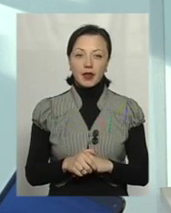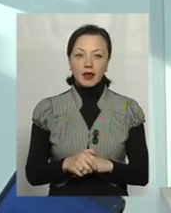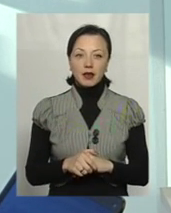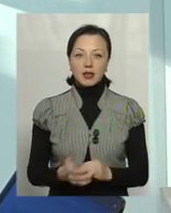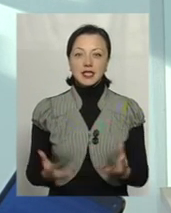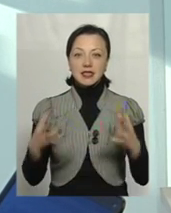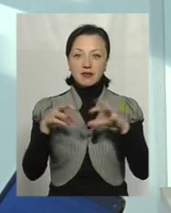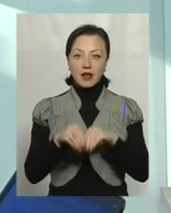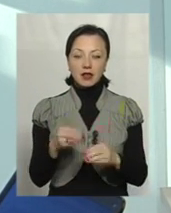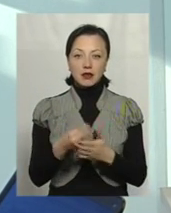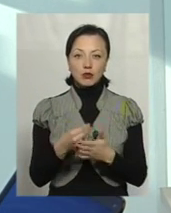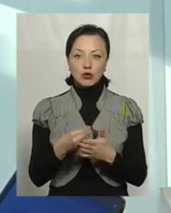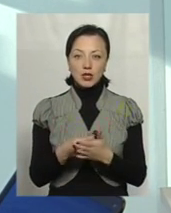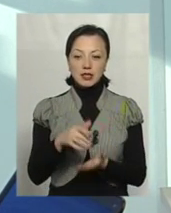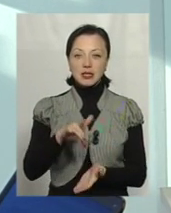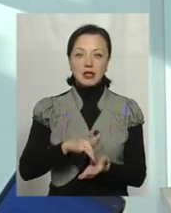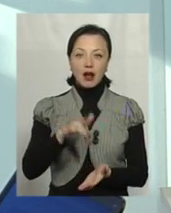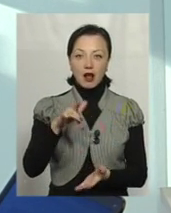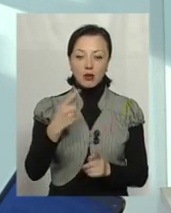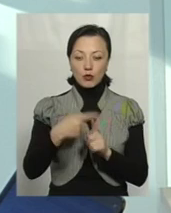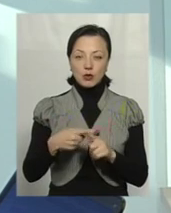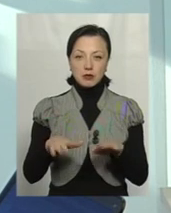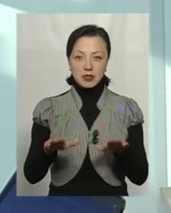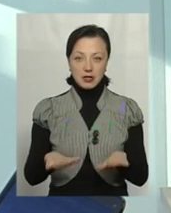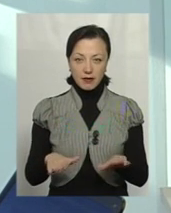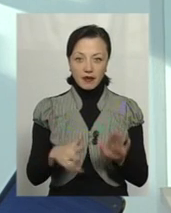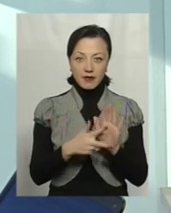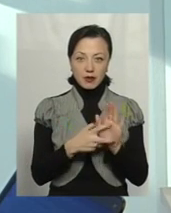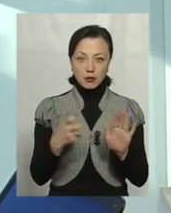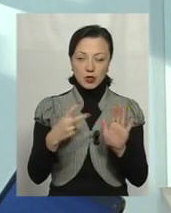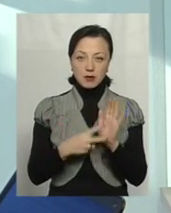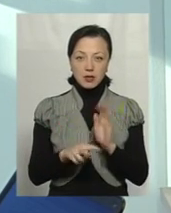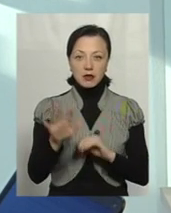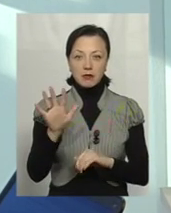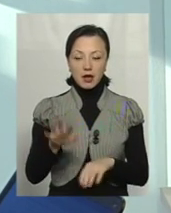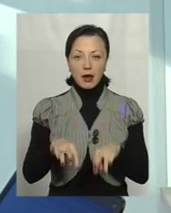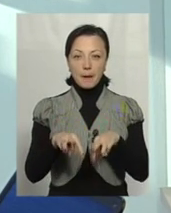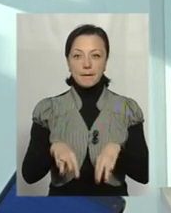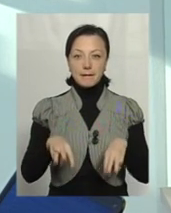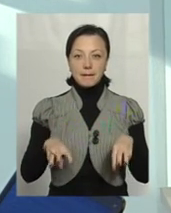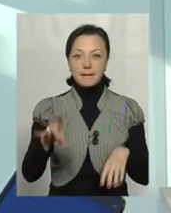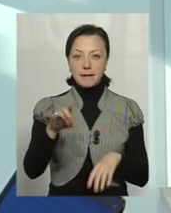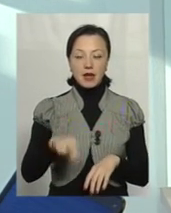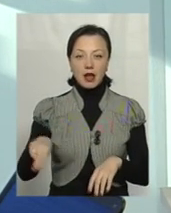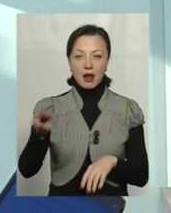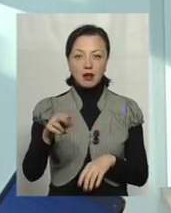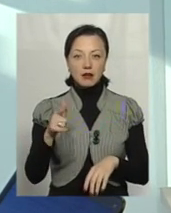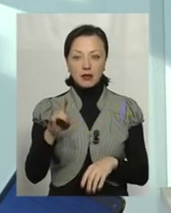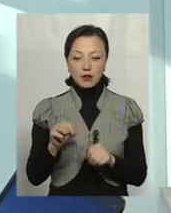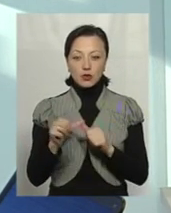зведений бюджет, тобто центральний плюс місцевий – 875 млрд гривень, з нього